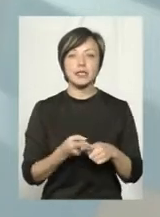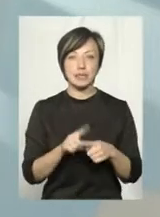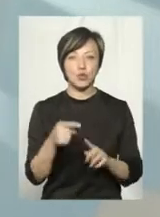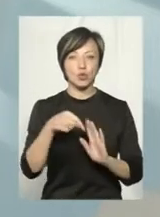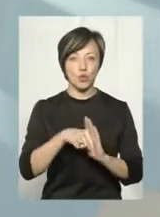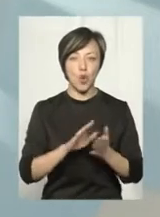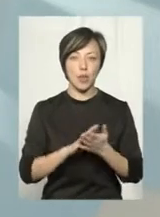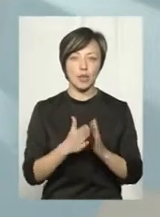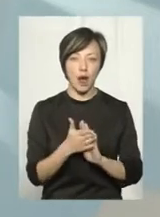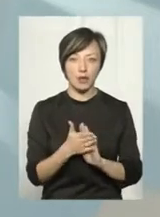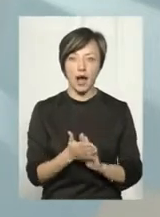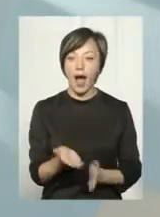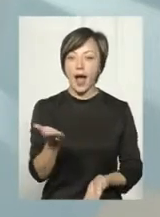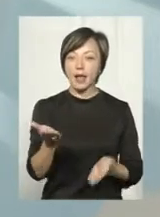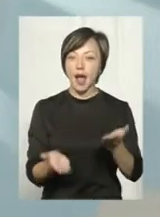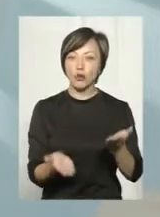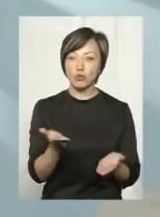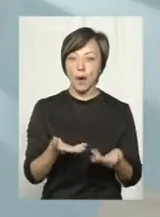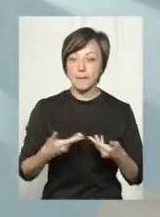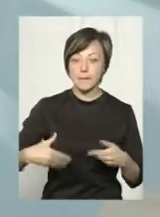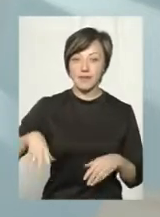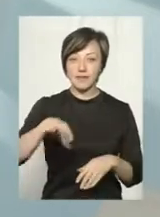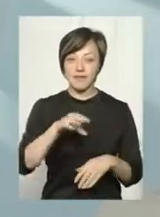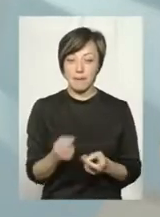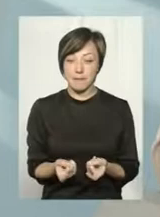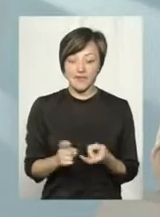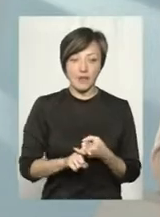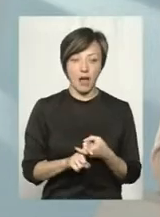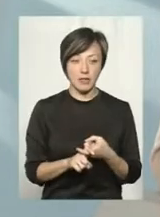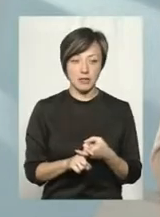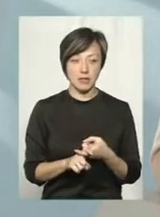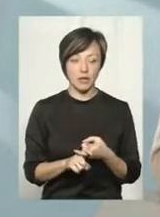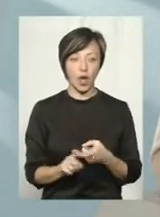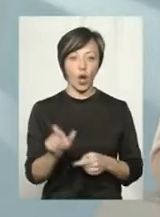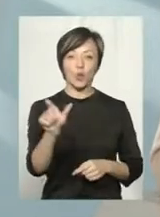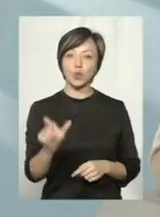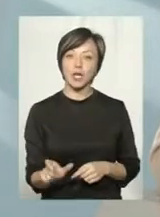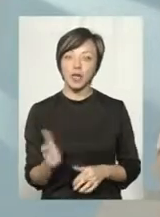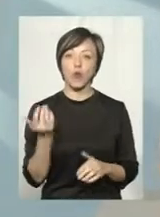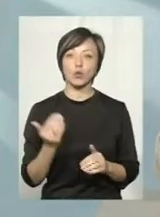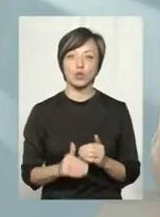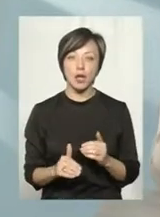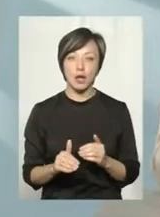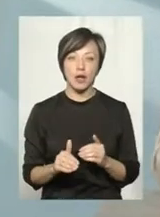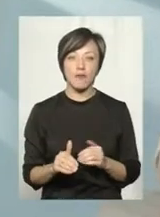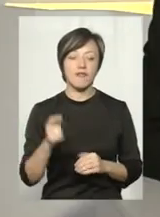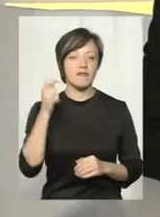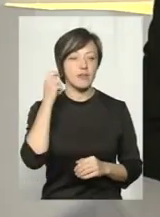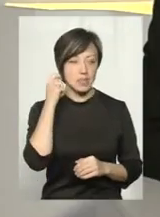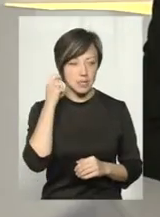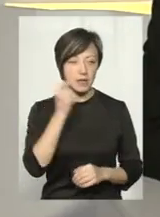контракту. А якщо ми всі прив'язані, людина вже в віці.